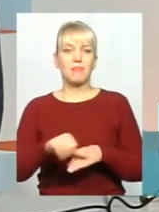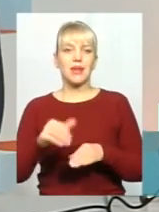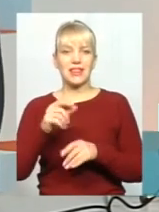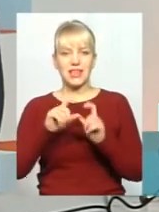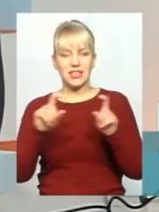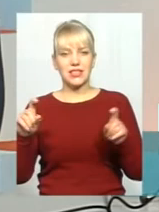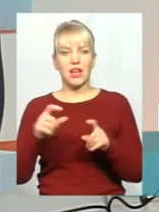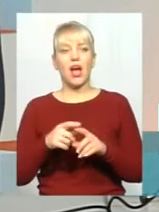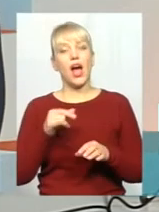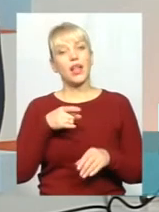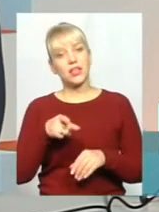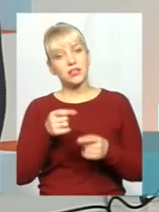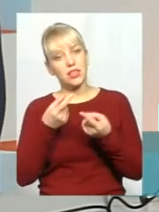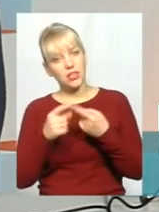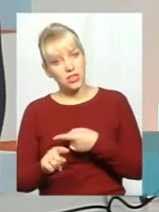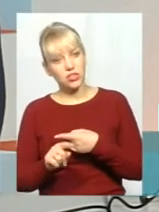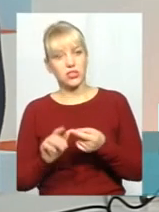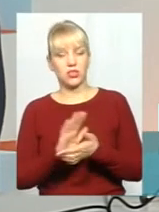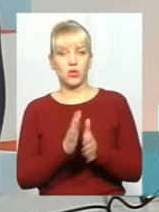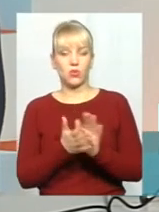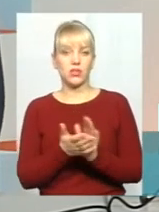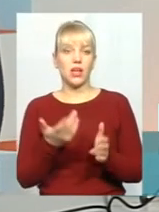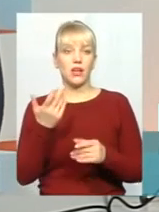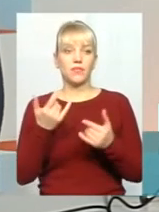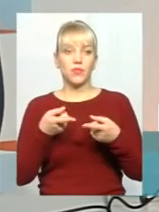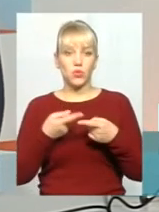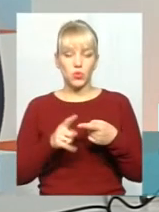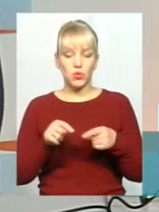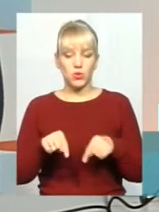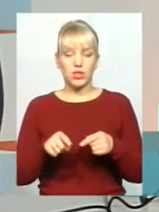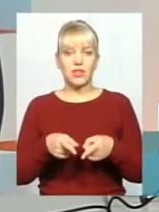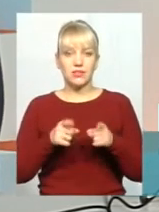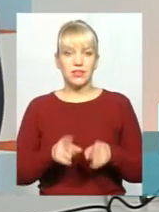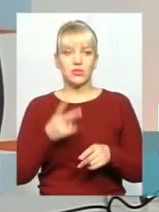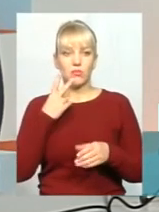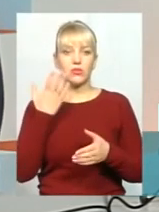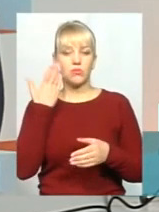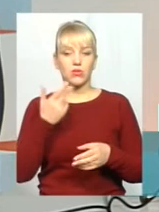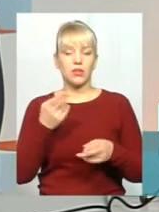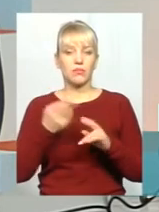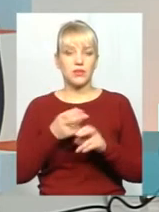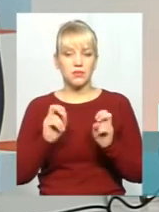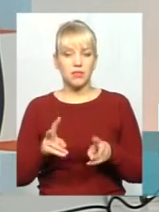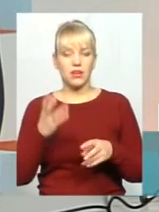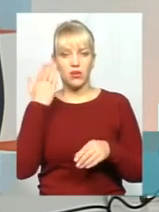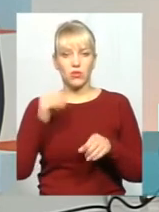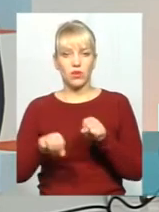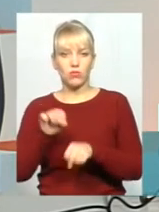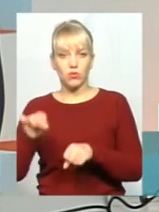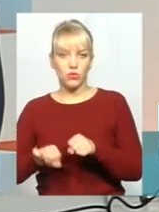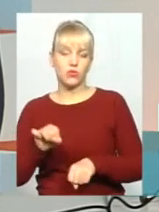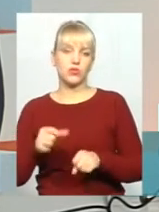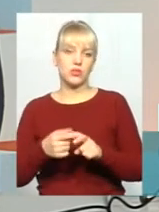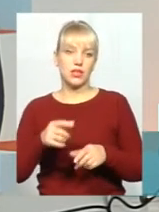щодо таксистів, тут вже інша ситуація. Тут дійсно, коли ми бачимо таке правопорушення, УКТ безпеку відразу повідомляємо, і вони вже починають розбиратись по факту.